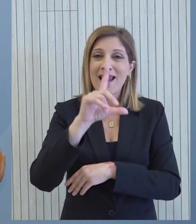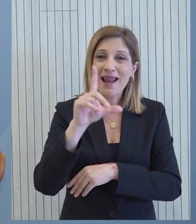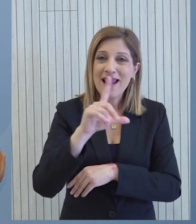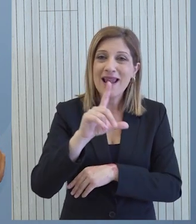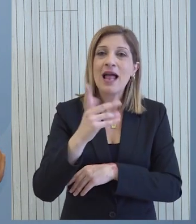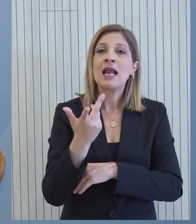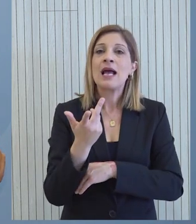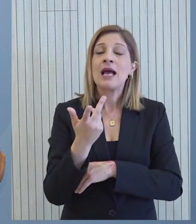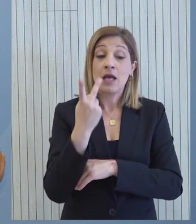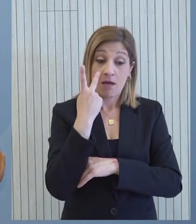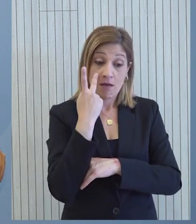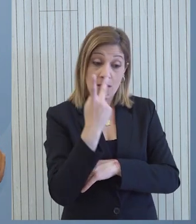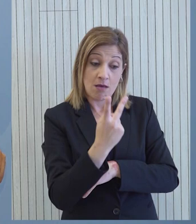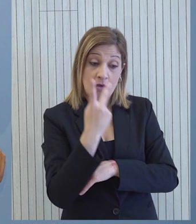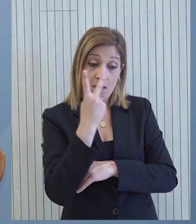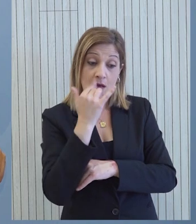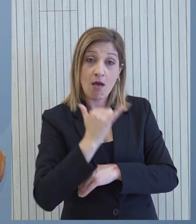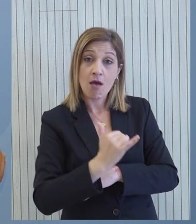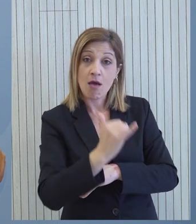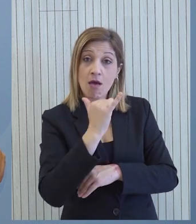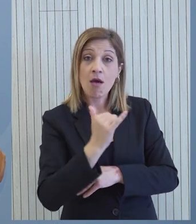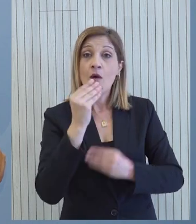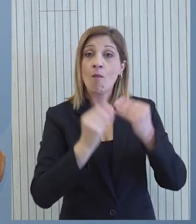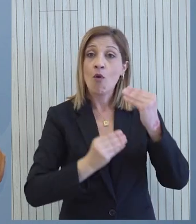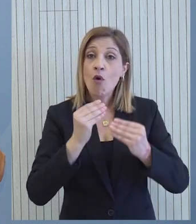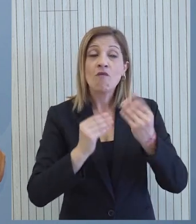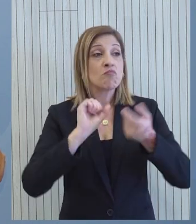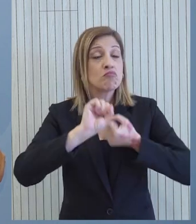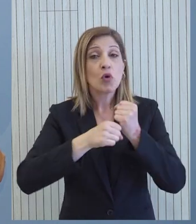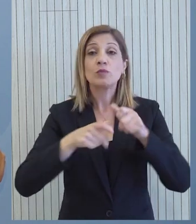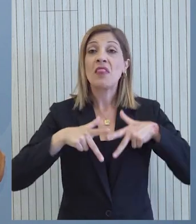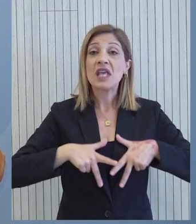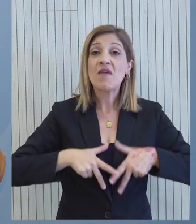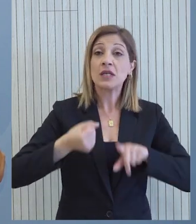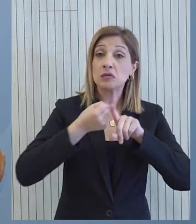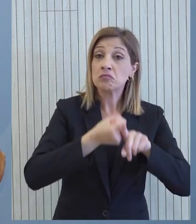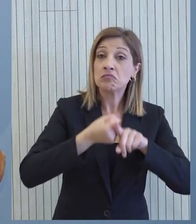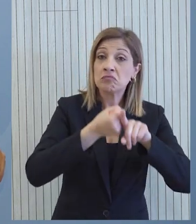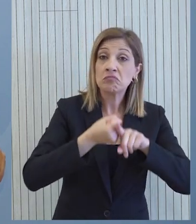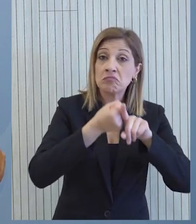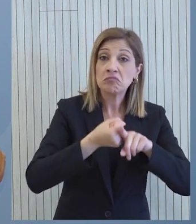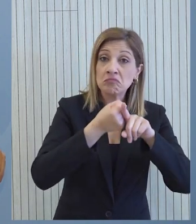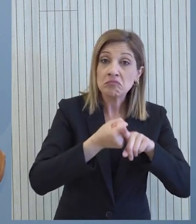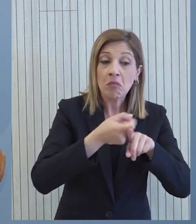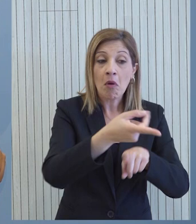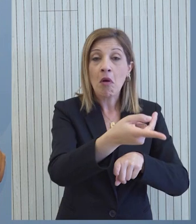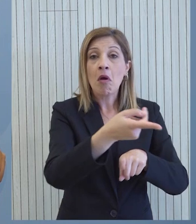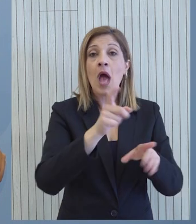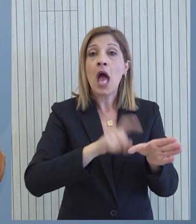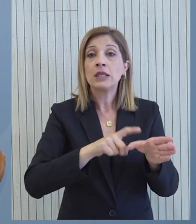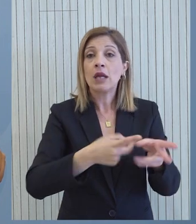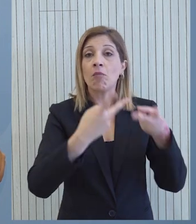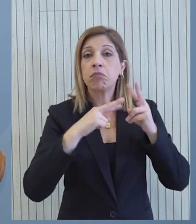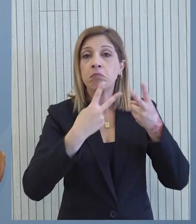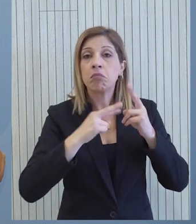όταν ακριβώς εντοπίσαμε ότι παρόλες τις προσπάθειες της κυβέρνησης προσκούραμε σε μια συνεχή άρνηση από πλευράς της